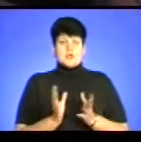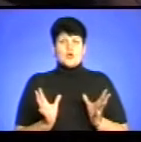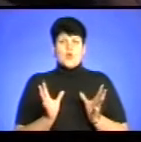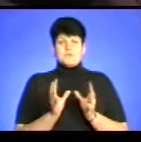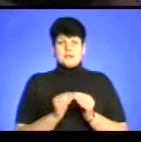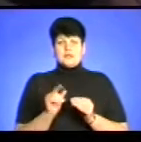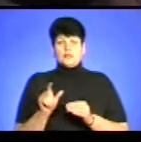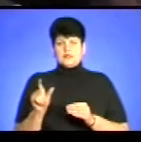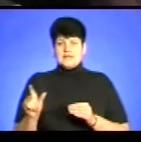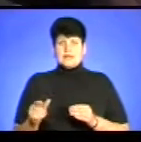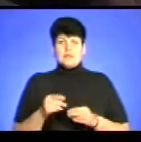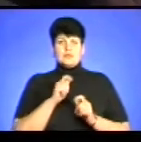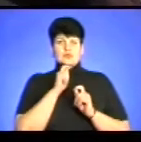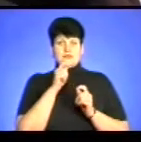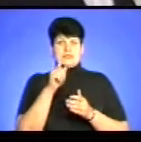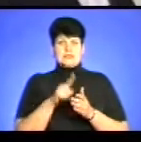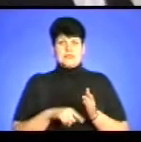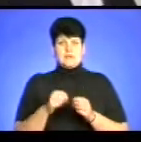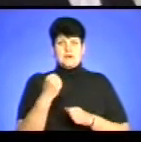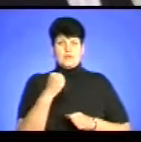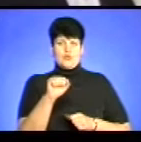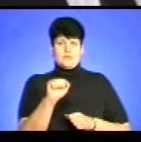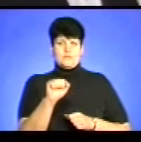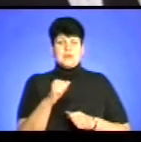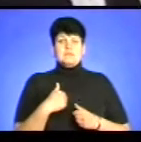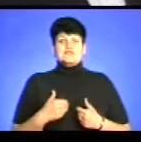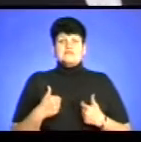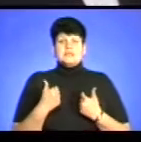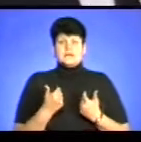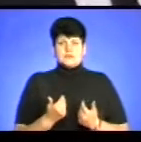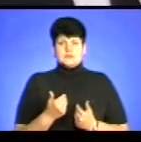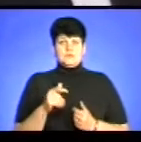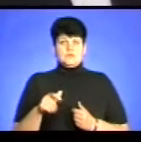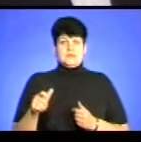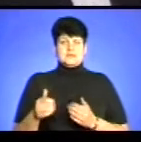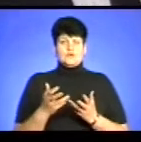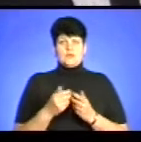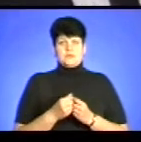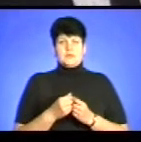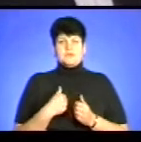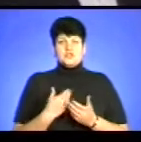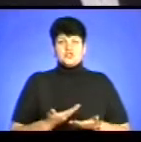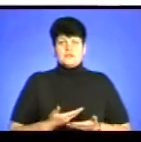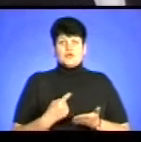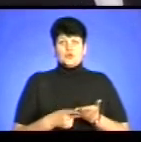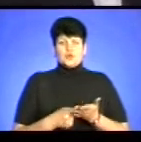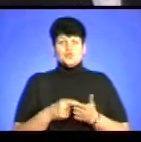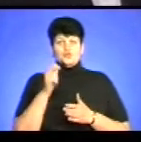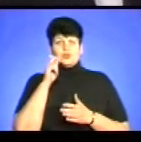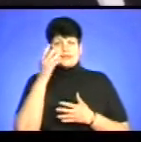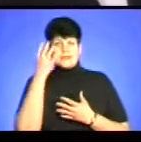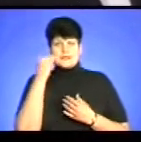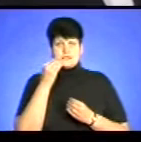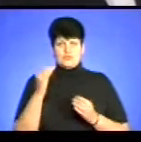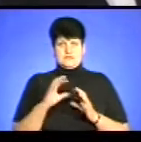подарувати надію на перемогу. Ми звертаємося до публіки з декількома речами. Ми живий доказ, що Україна не забута